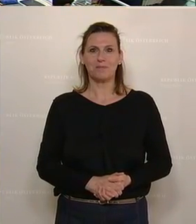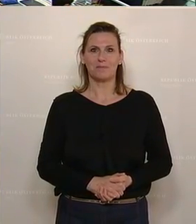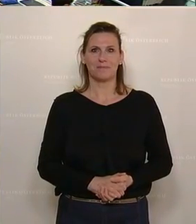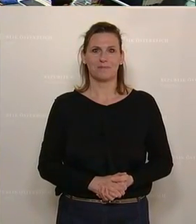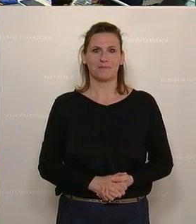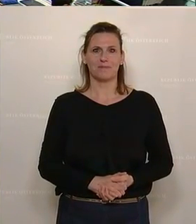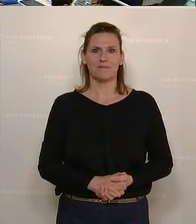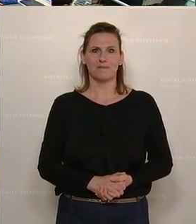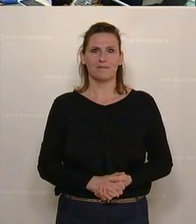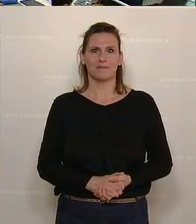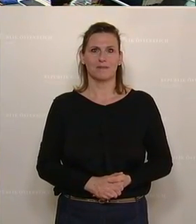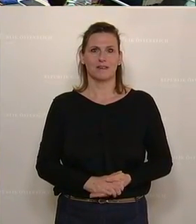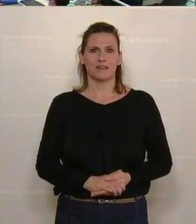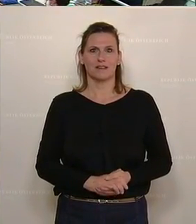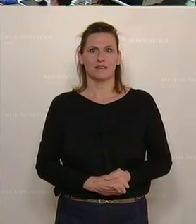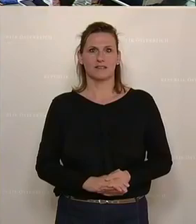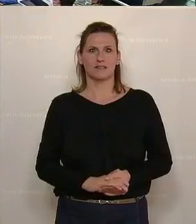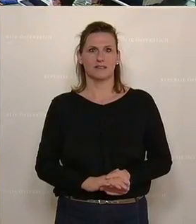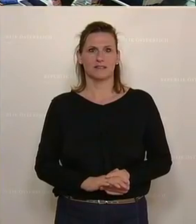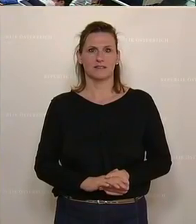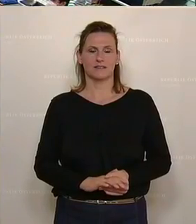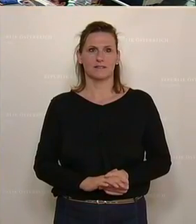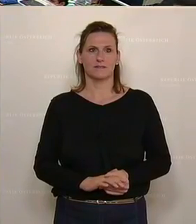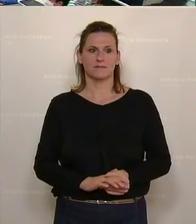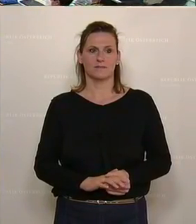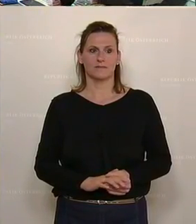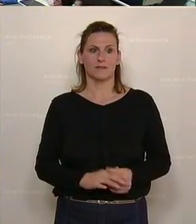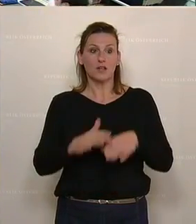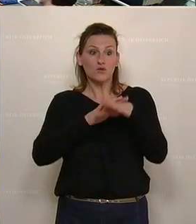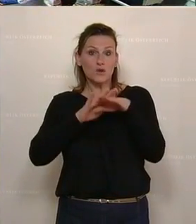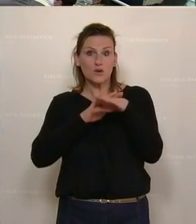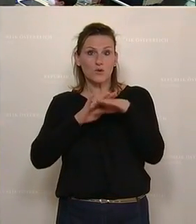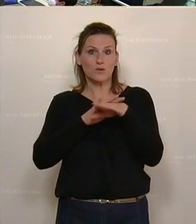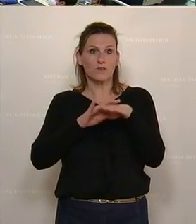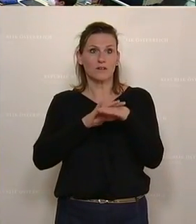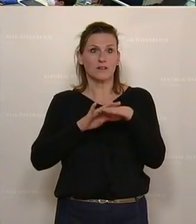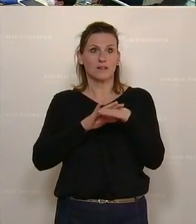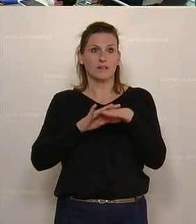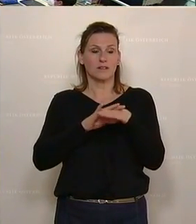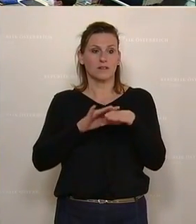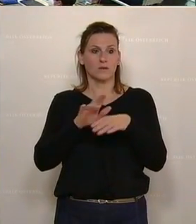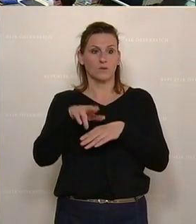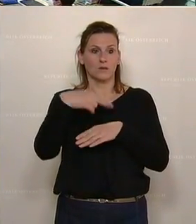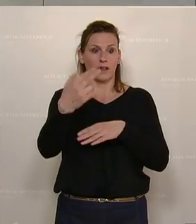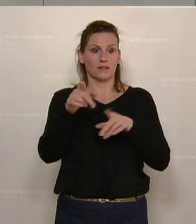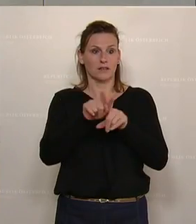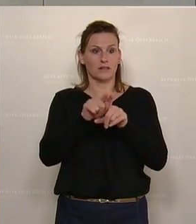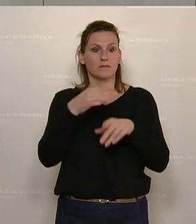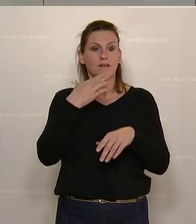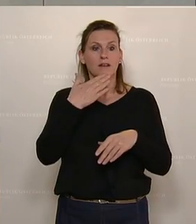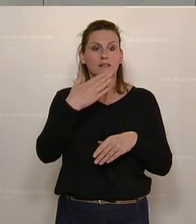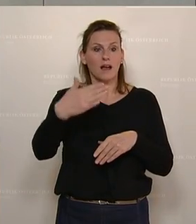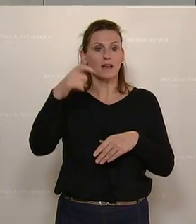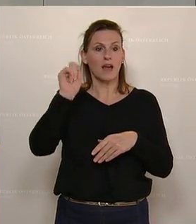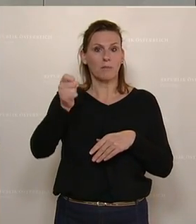Jetzt? Was? Ah, Entschuldigung. Danke. Der